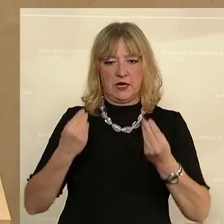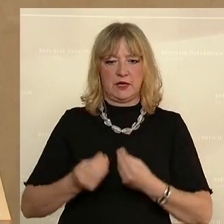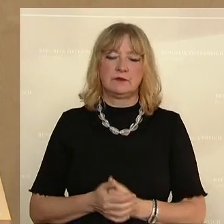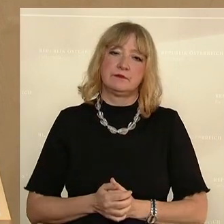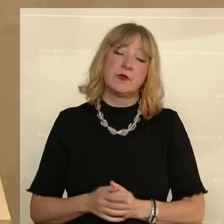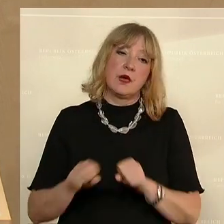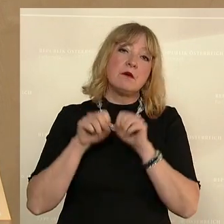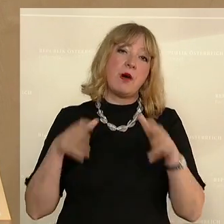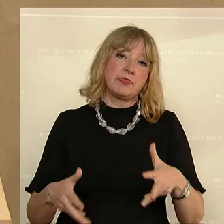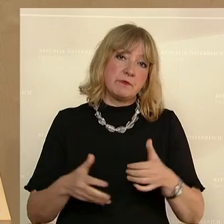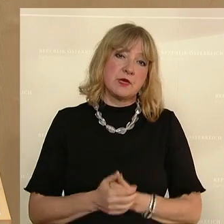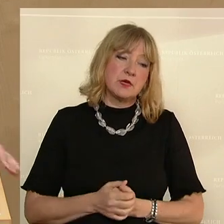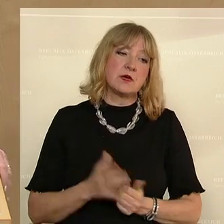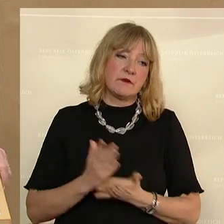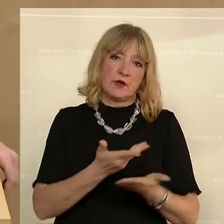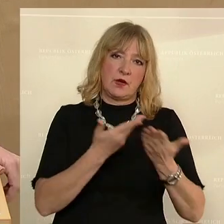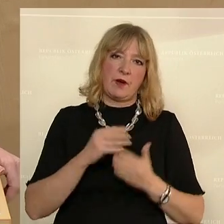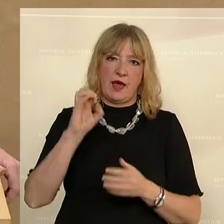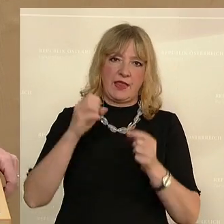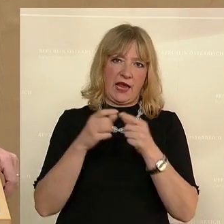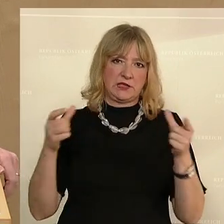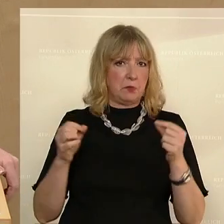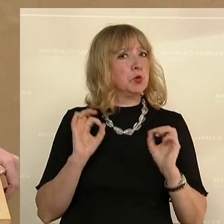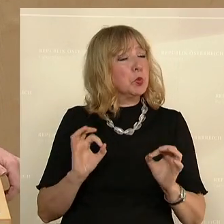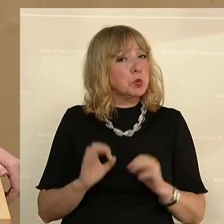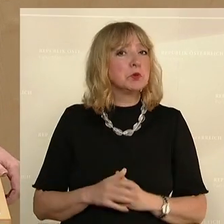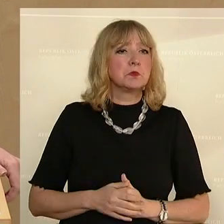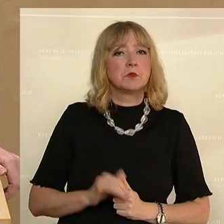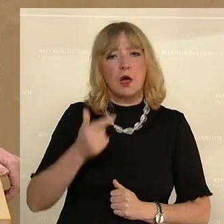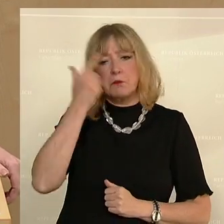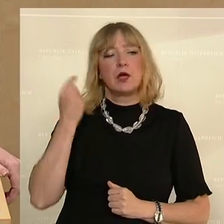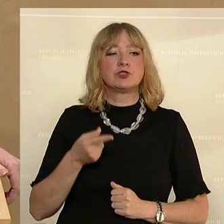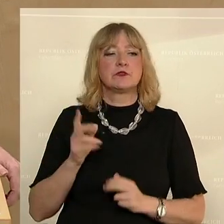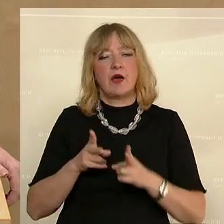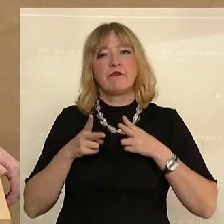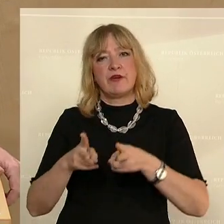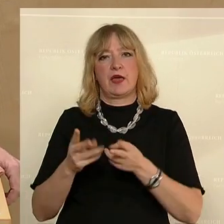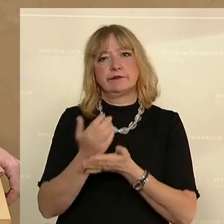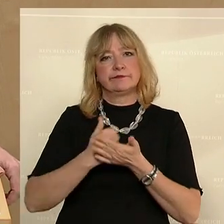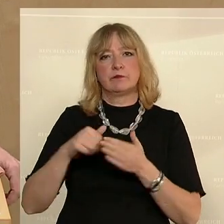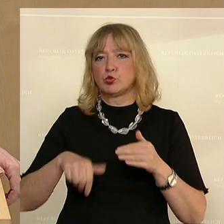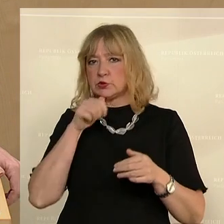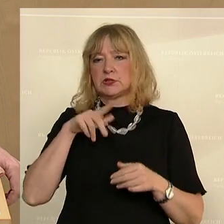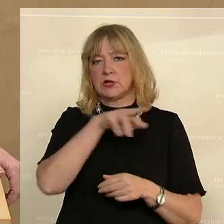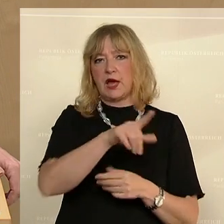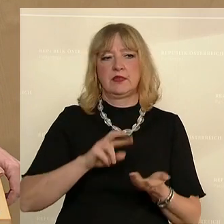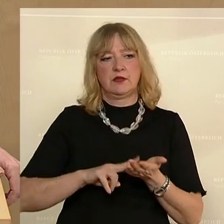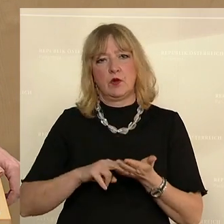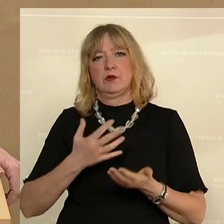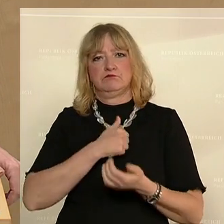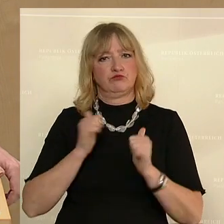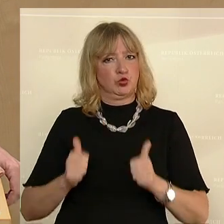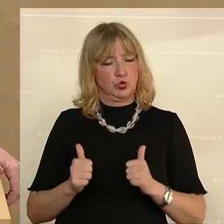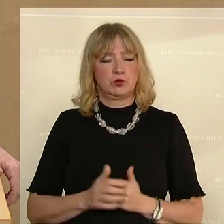Die Pandemie hat uns das E-Rezept gebracht und das ist gut so, weil die Menschen sich damit Wege ersparen und die Digitalisierung endlich